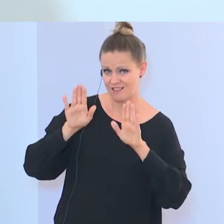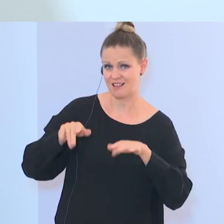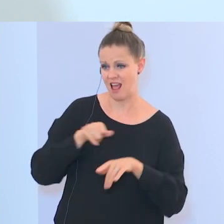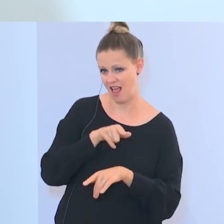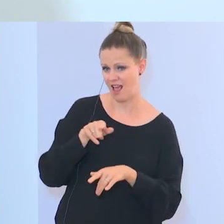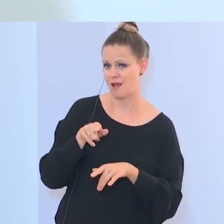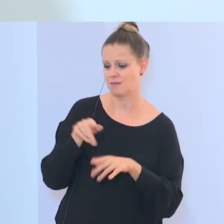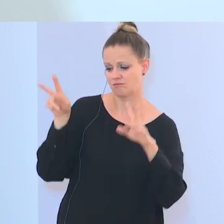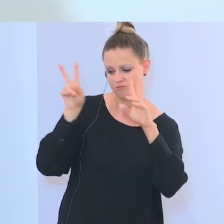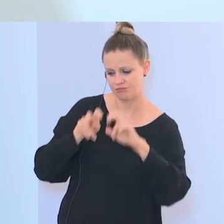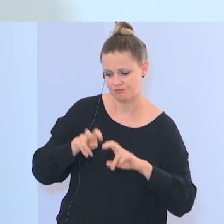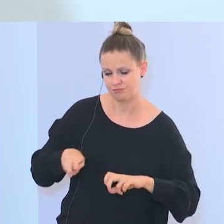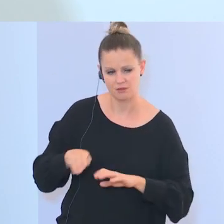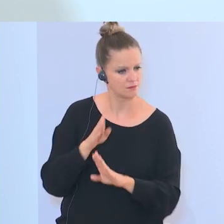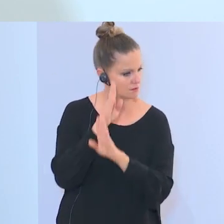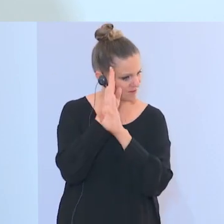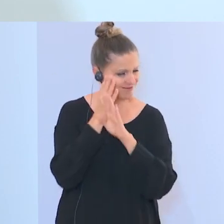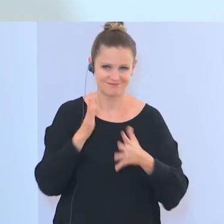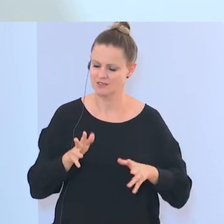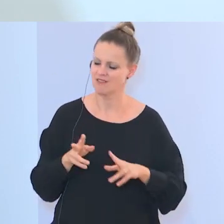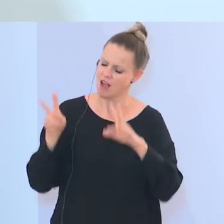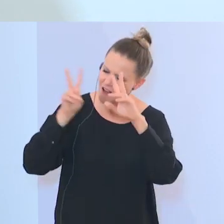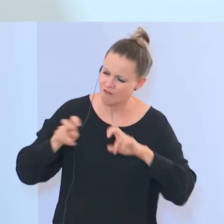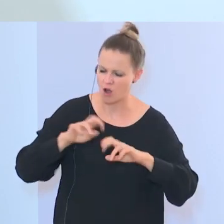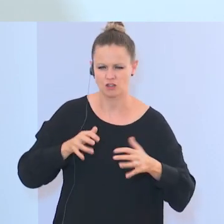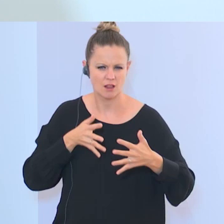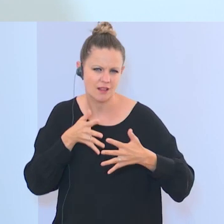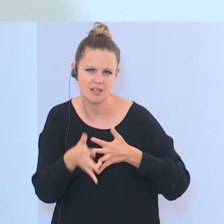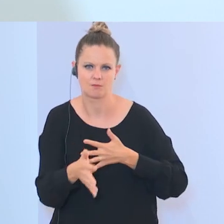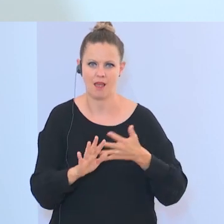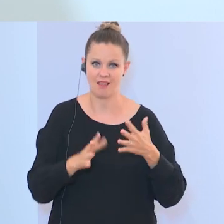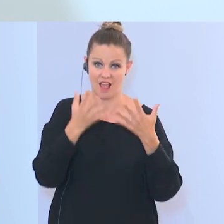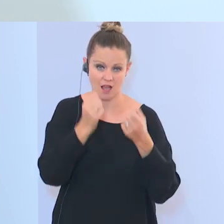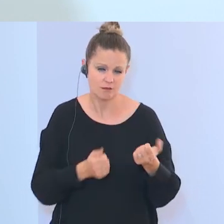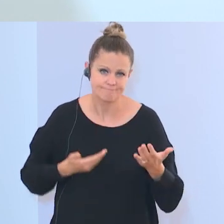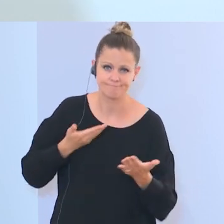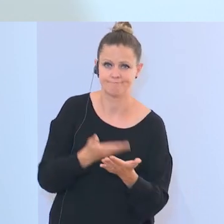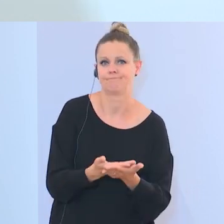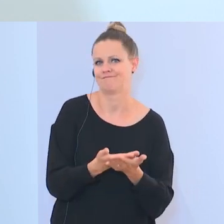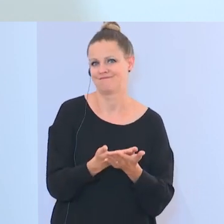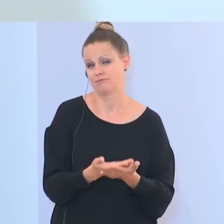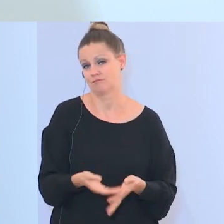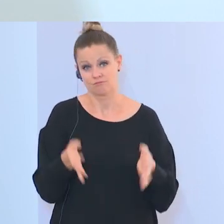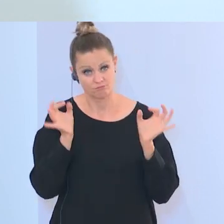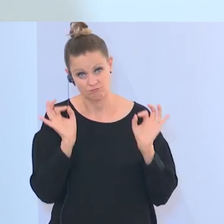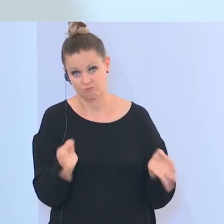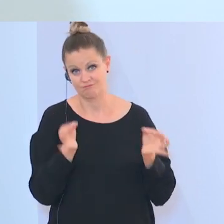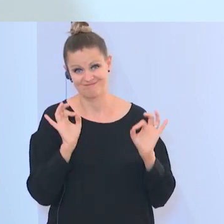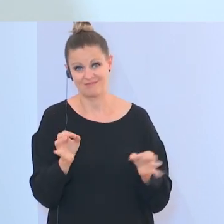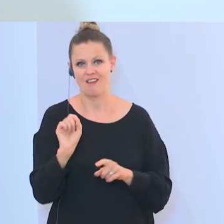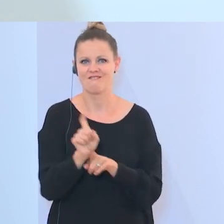mit dem Wegsehen, sie wird ausforschen, sie wird transparent ihre Ergebnisse darlegen. Sie ist ein absolutes